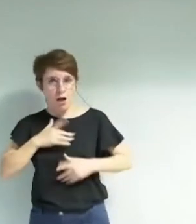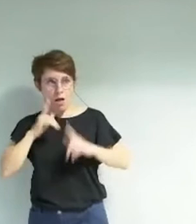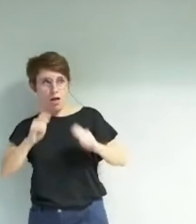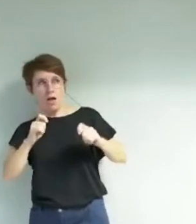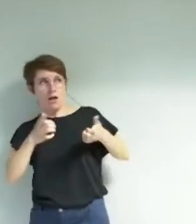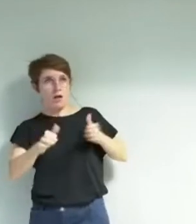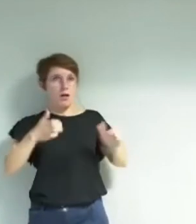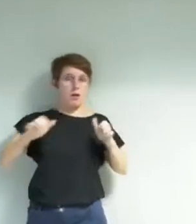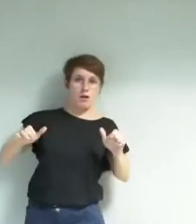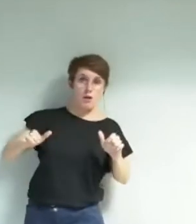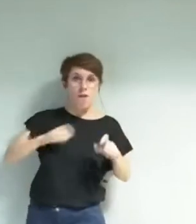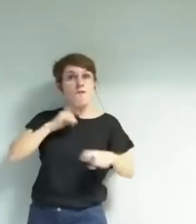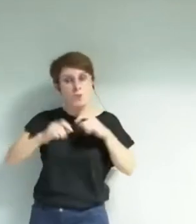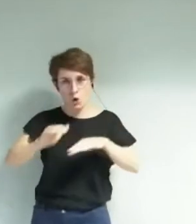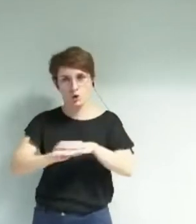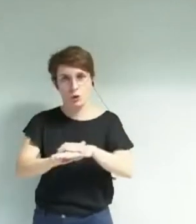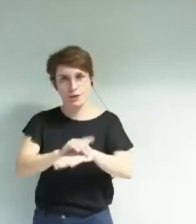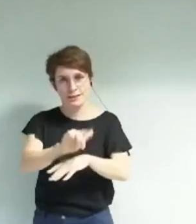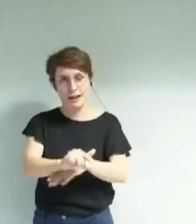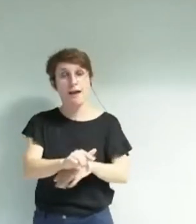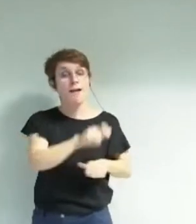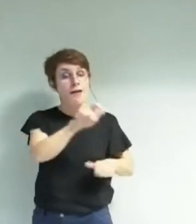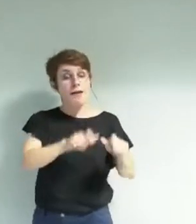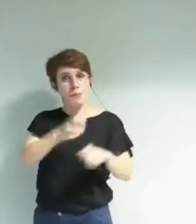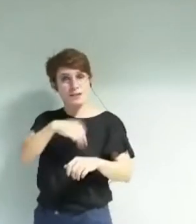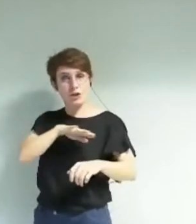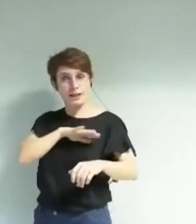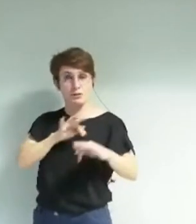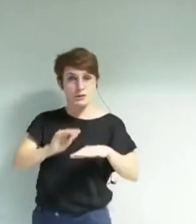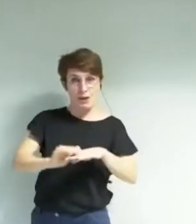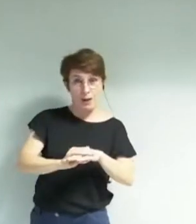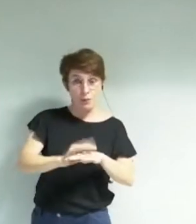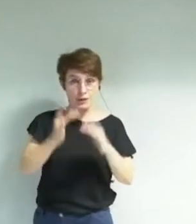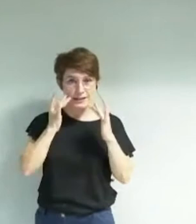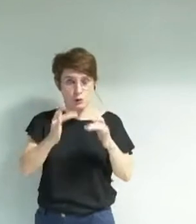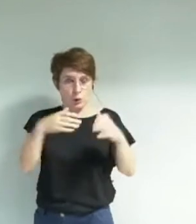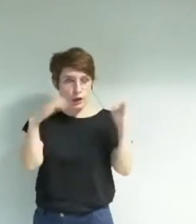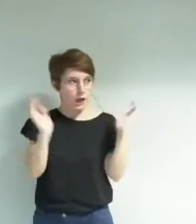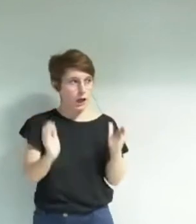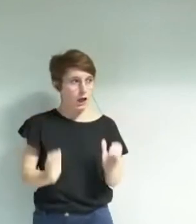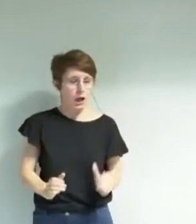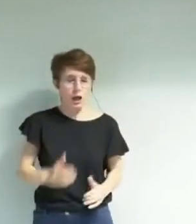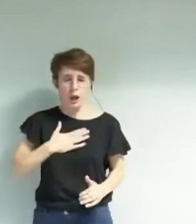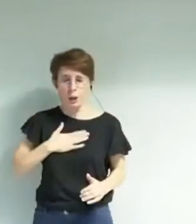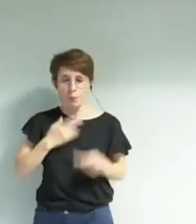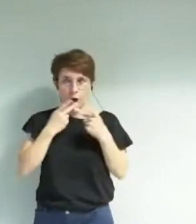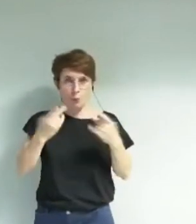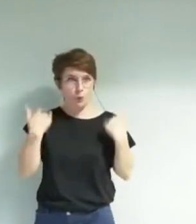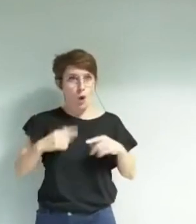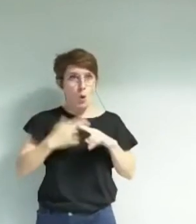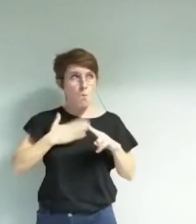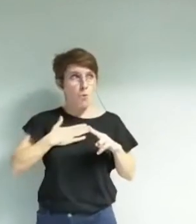et des agents de la politique culturelle qui sont terrorisés à l'idée d'être cités parce qu'ils ont